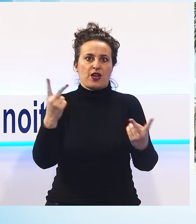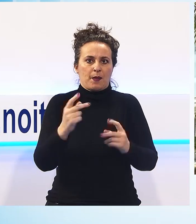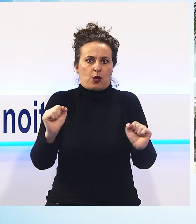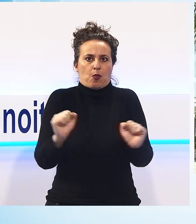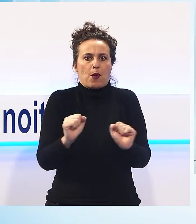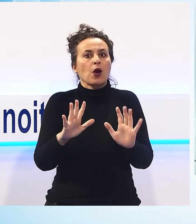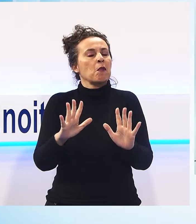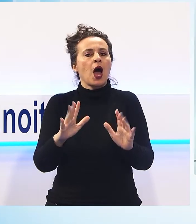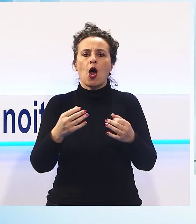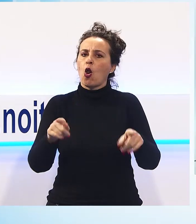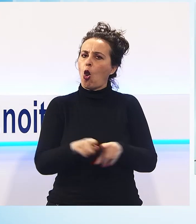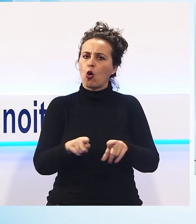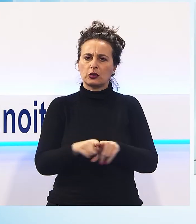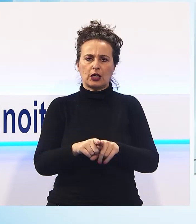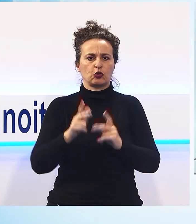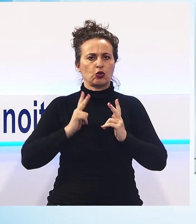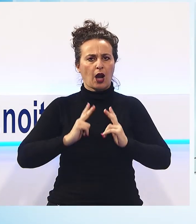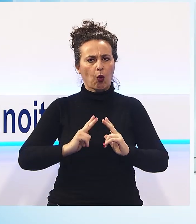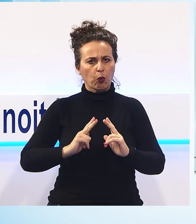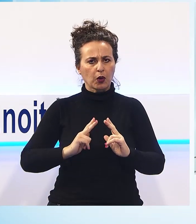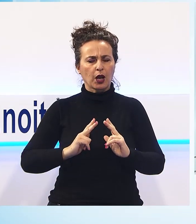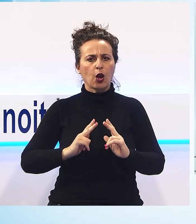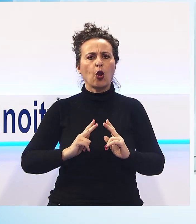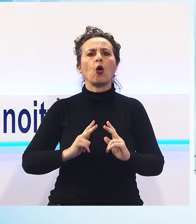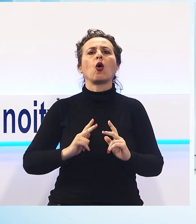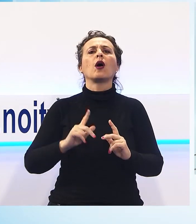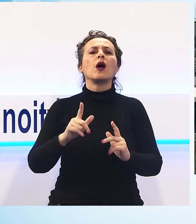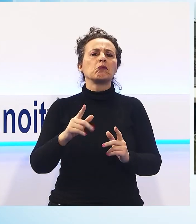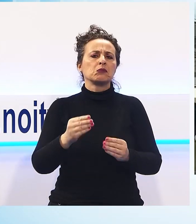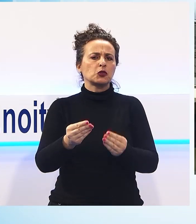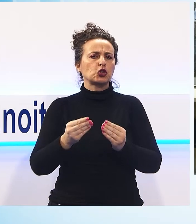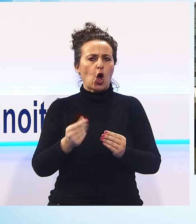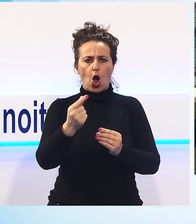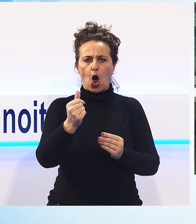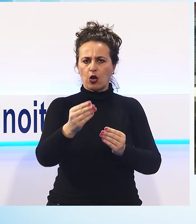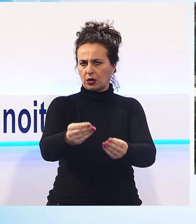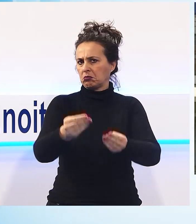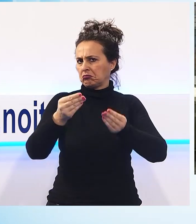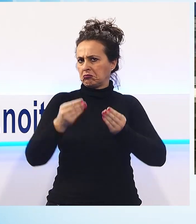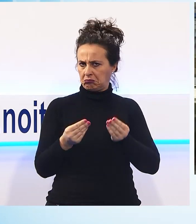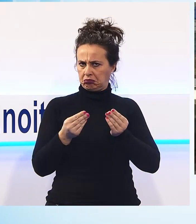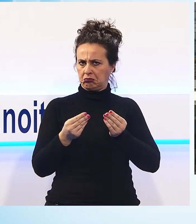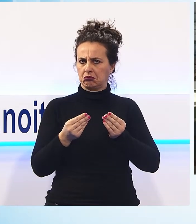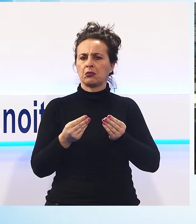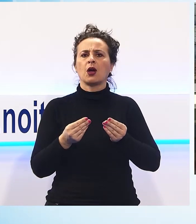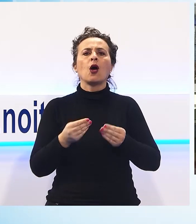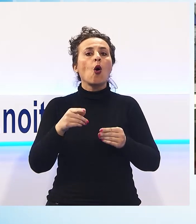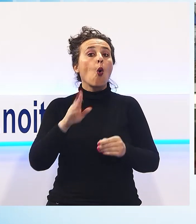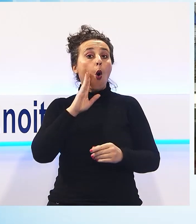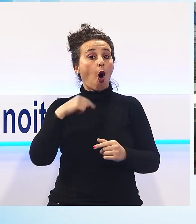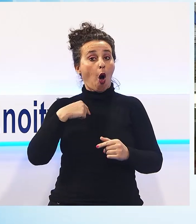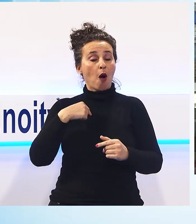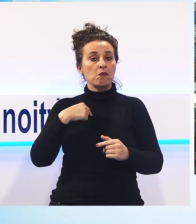dato che a quell'ora la sala era molto affollata. Il cassiere ha mantenuto il sangue freddo e ha consegnato all'uomo, un italiano sulla